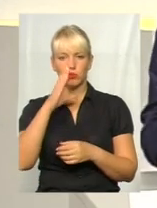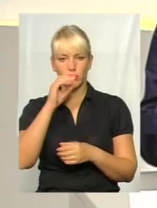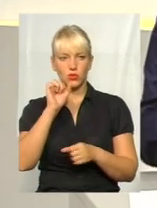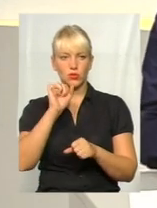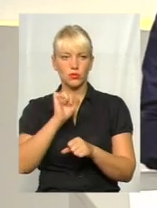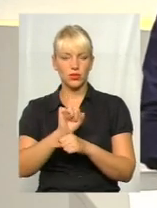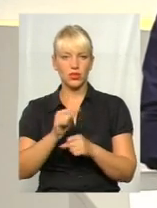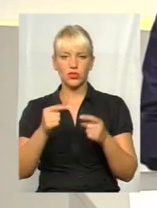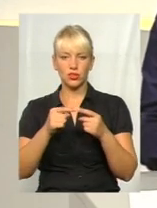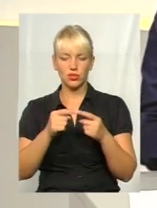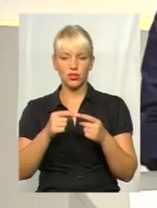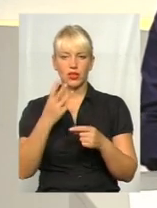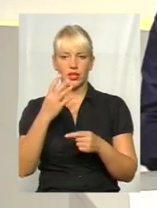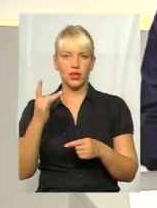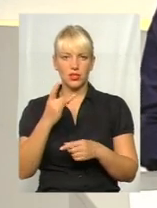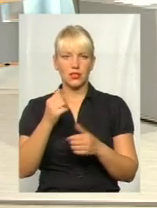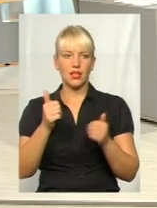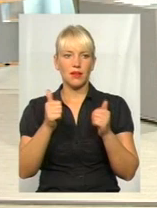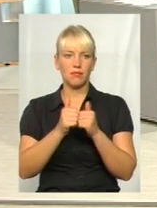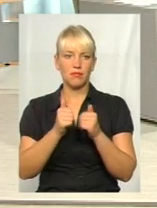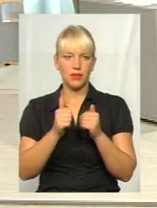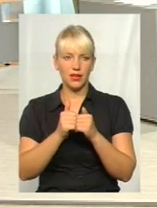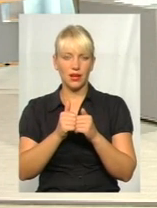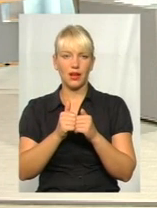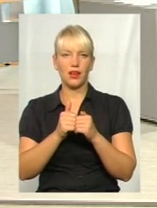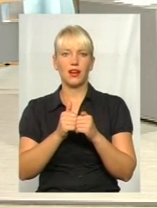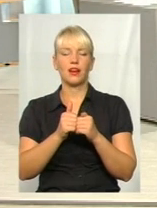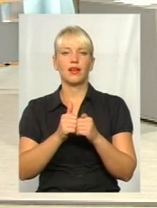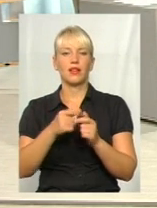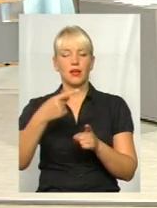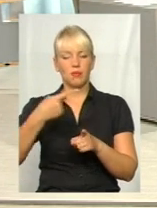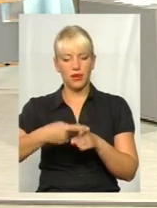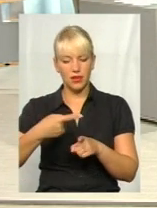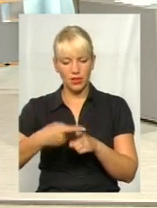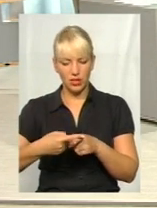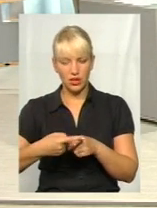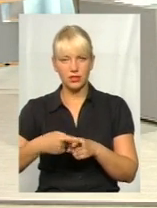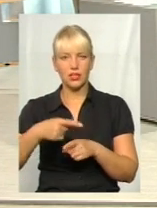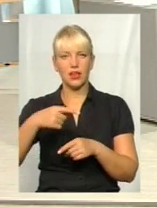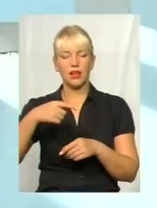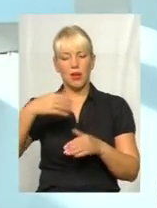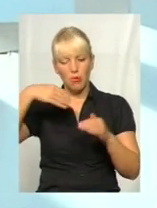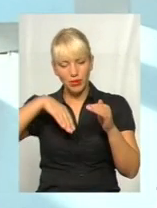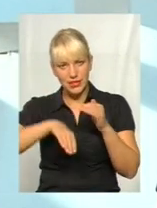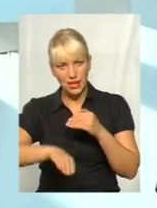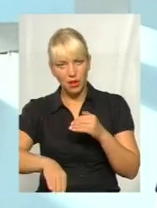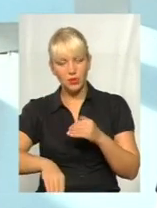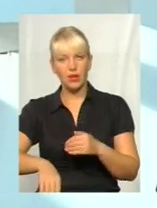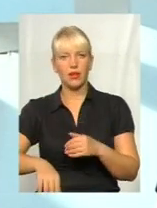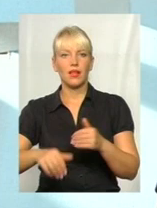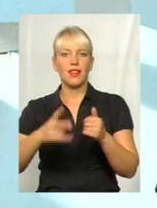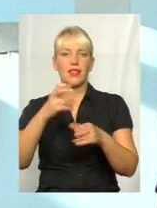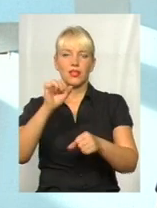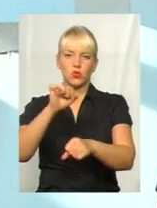3 рази. Біля підземного переходу, у кармані і на зупинці. Ви зрозумієте, також ще працює такий фактор, що в нас